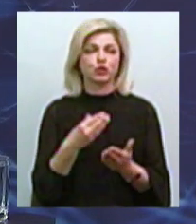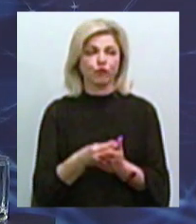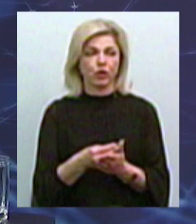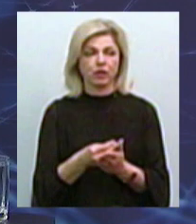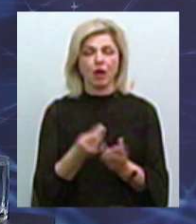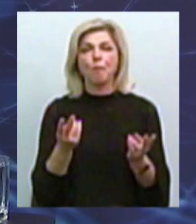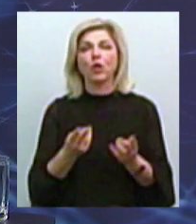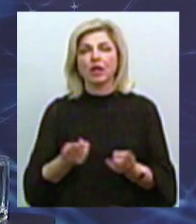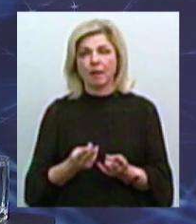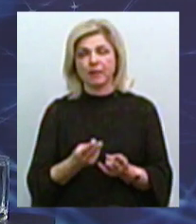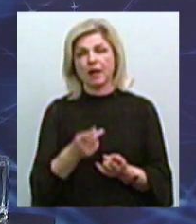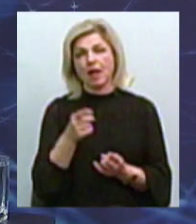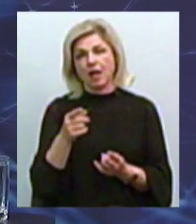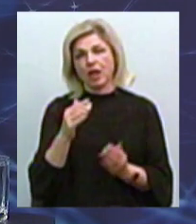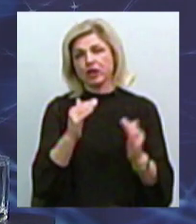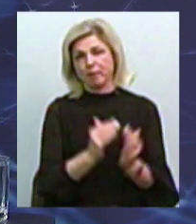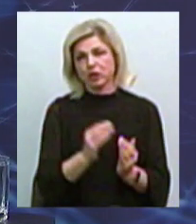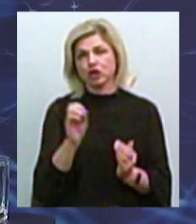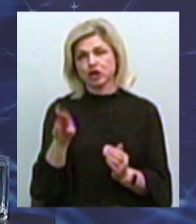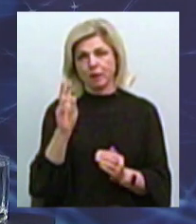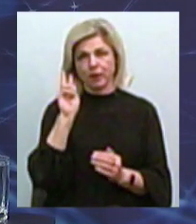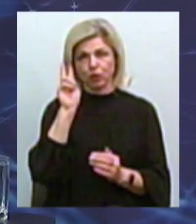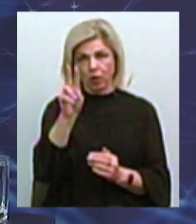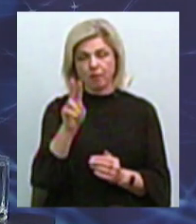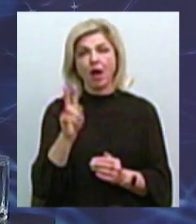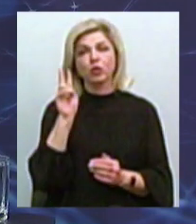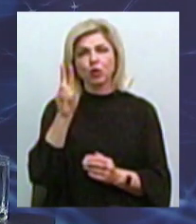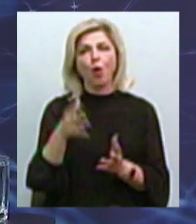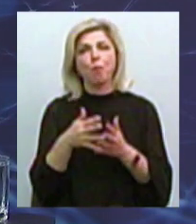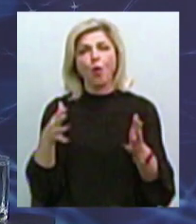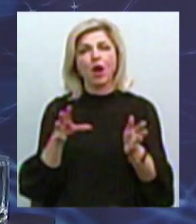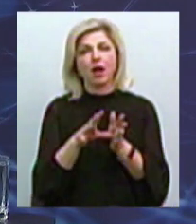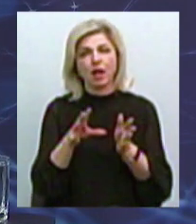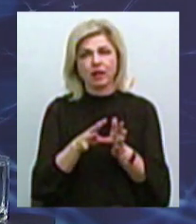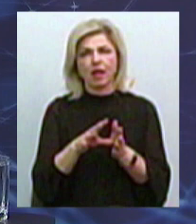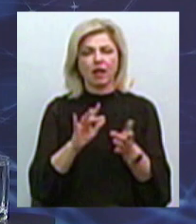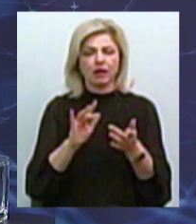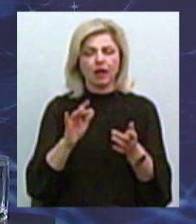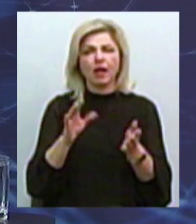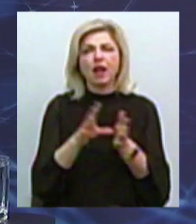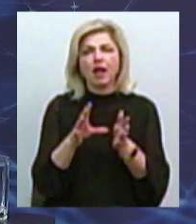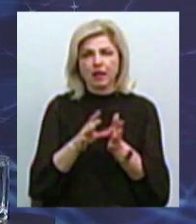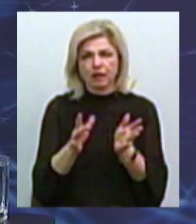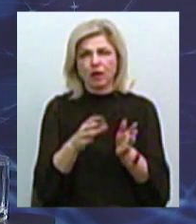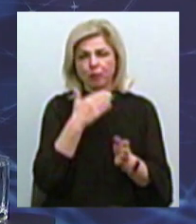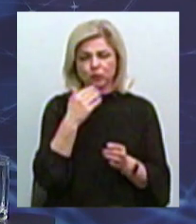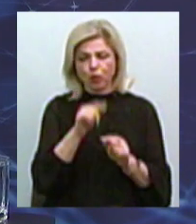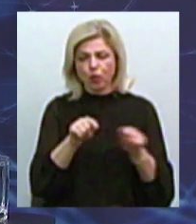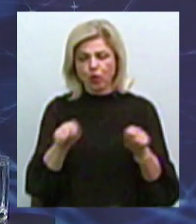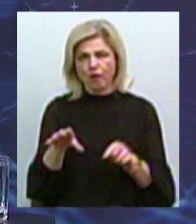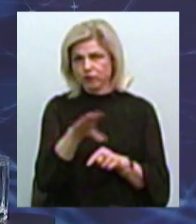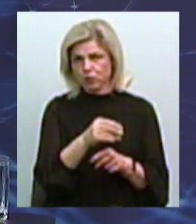потребності йдуть, неже троллейбуси. Троллейбуси більше електричества, більше електроники. Це дуже дорогостоючі віщі.